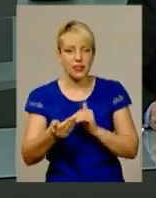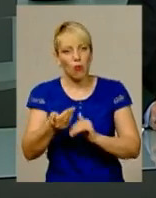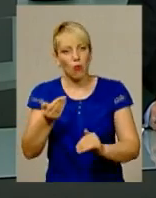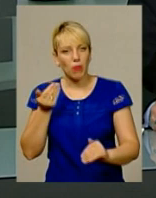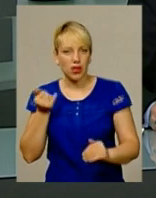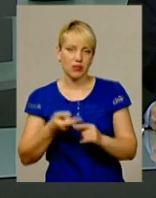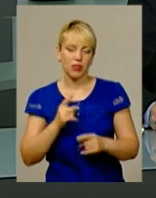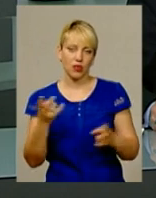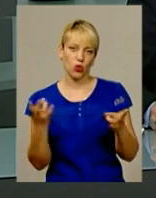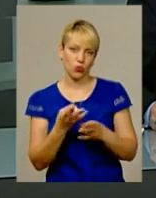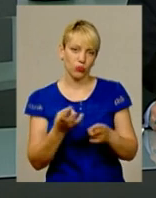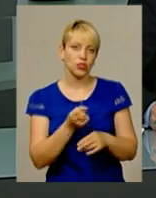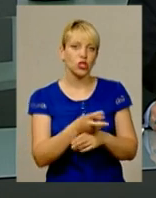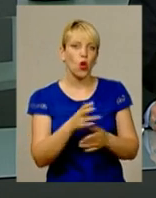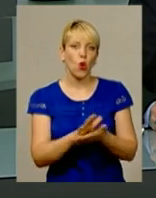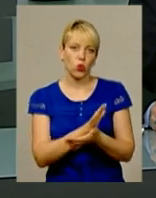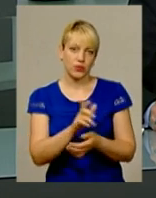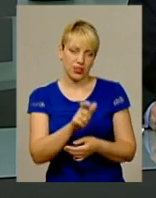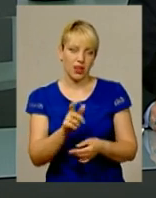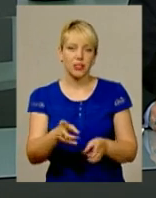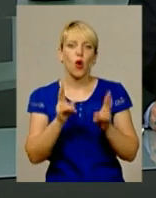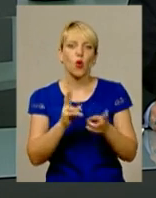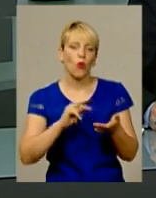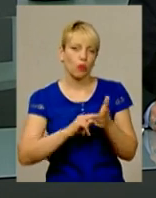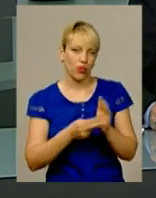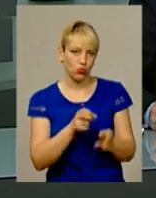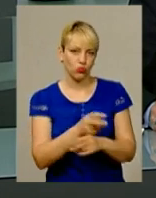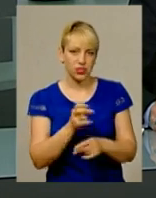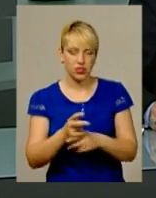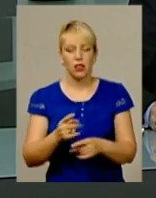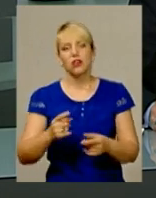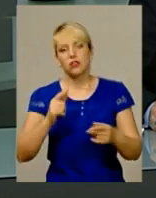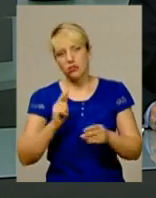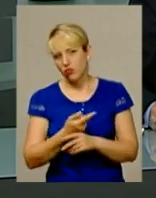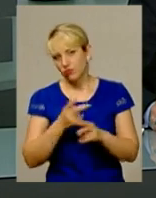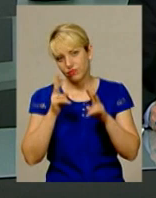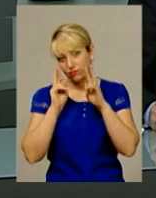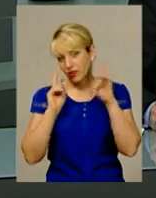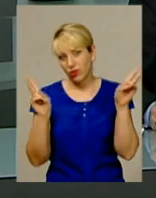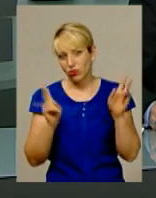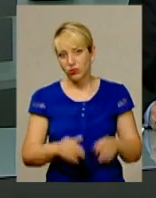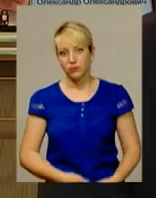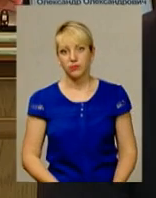необхідність люстрації. Кого саме планують люструвати, знову ж таки, традиційно, невідомо.